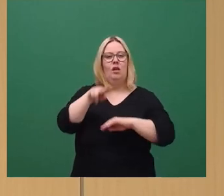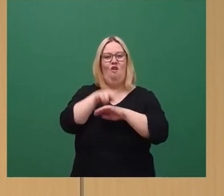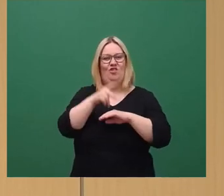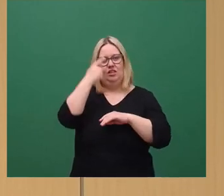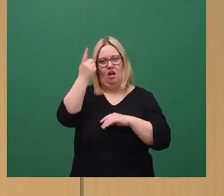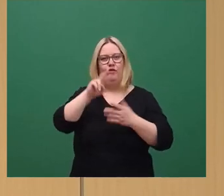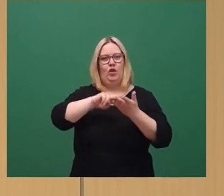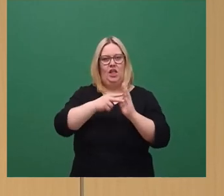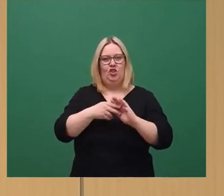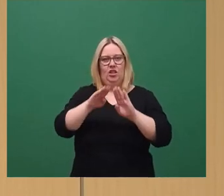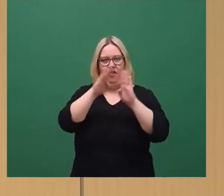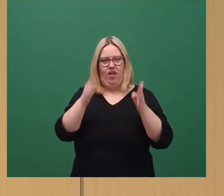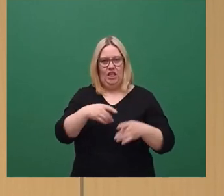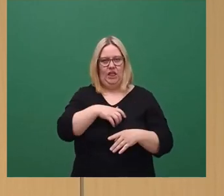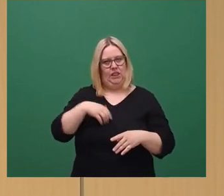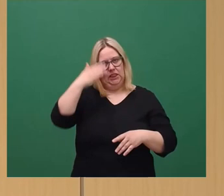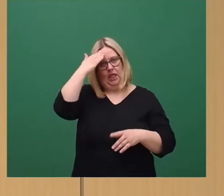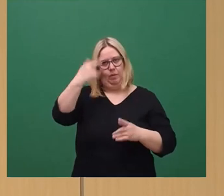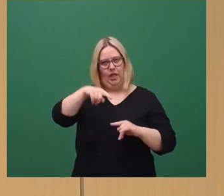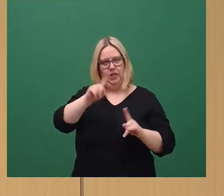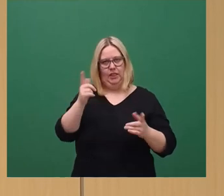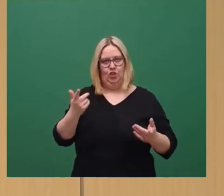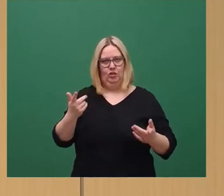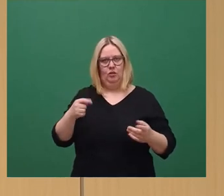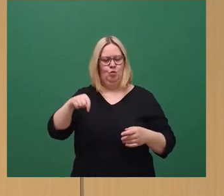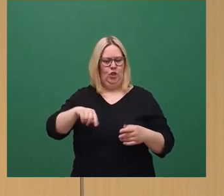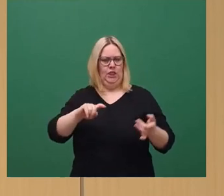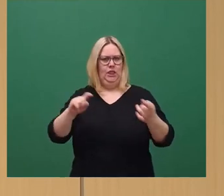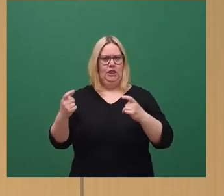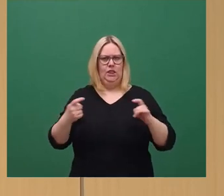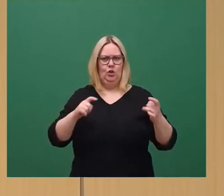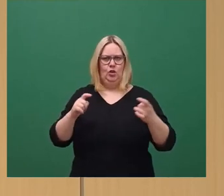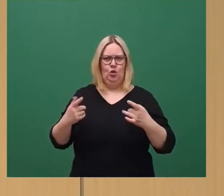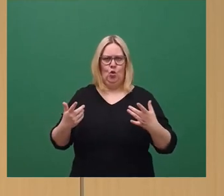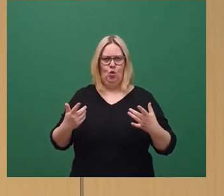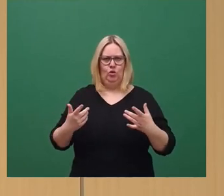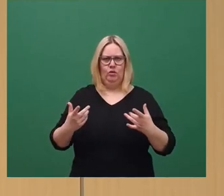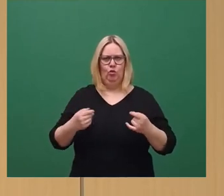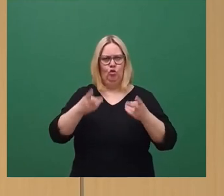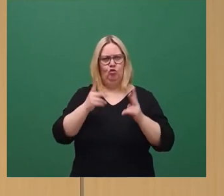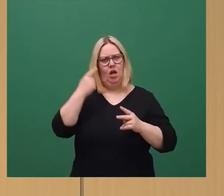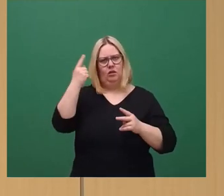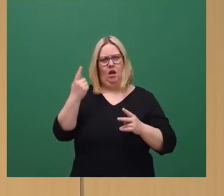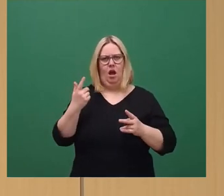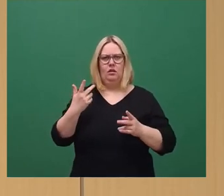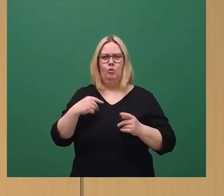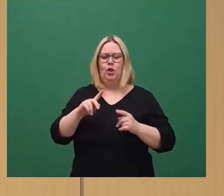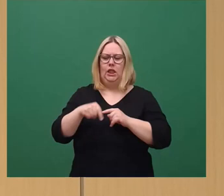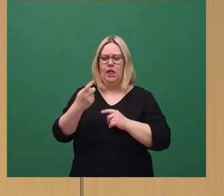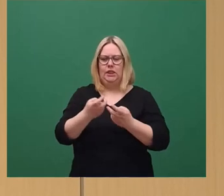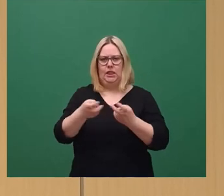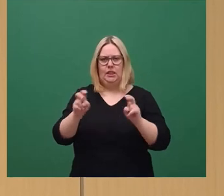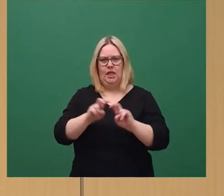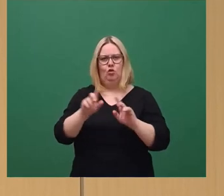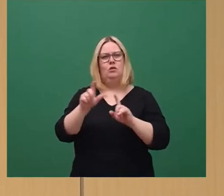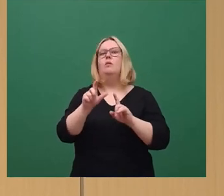Technischen Werke Dresden. Aufgrund der noch zu diskutierenden Indiskretion, der Stadtrat wird sich in der kommenden Sitzung im September